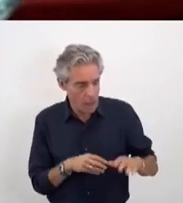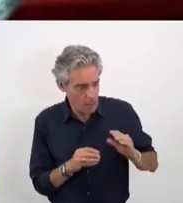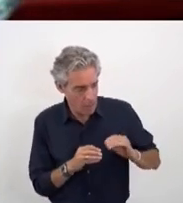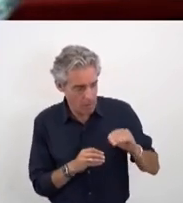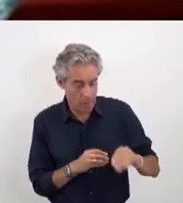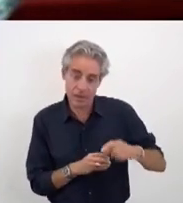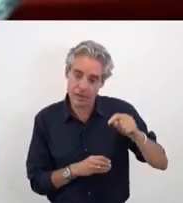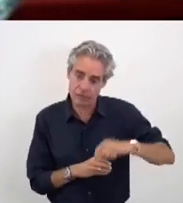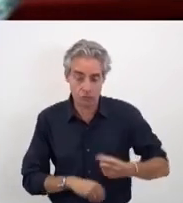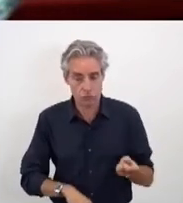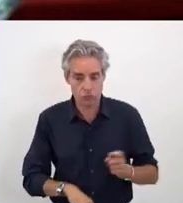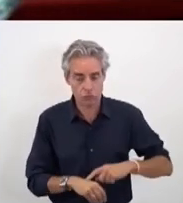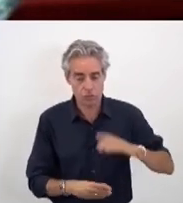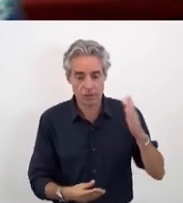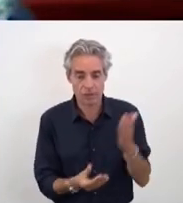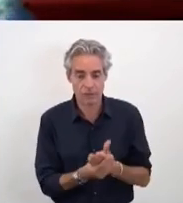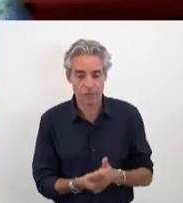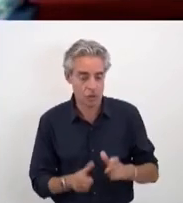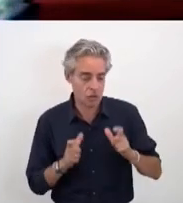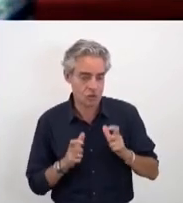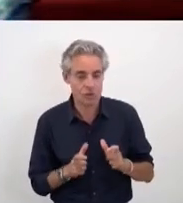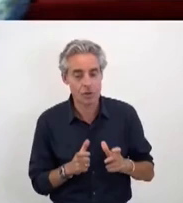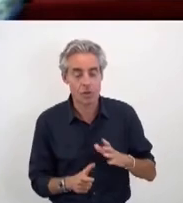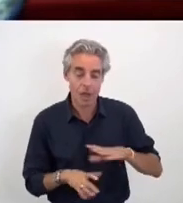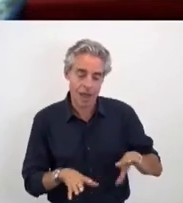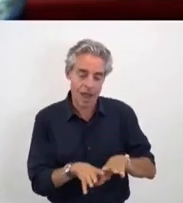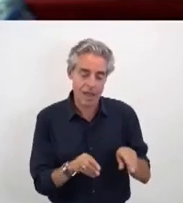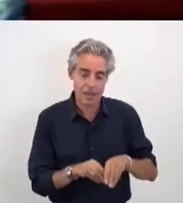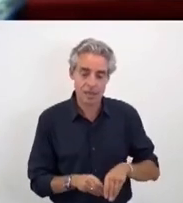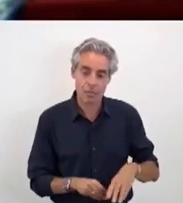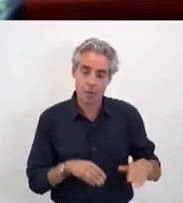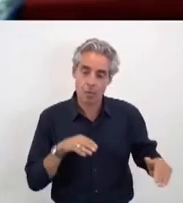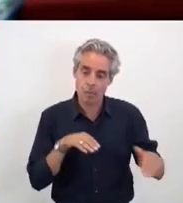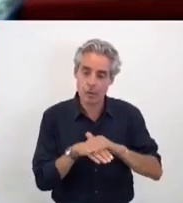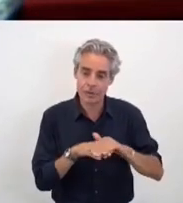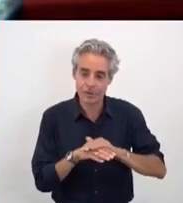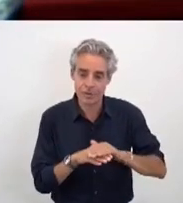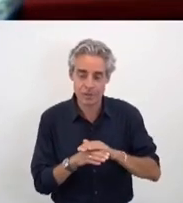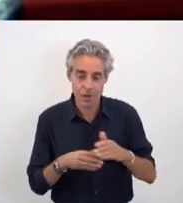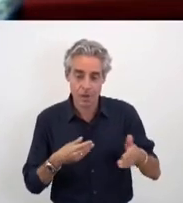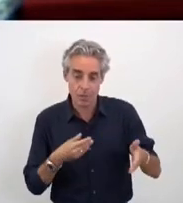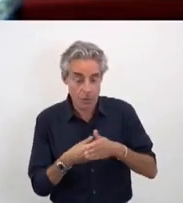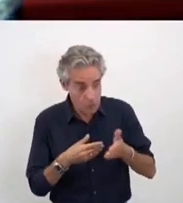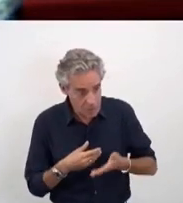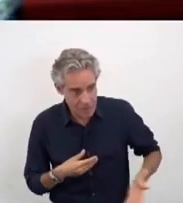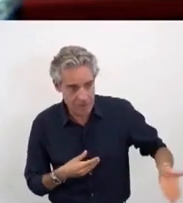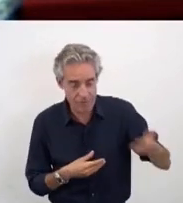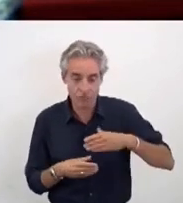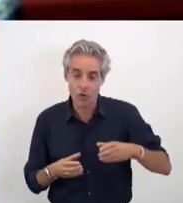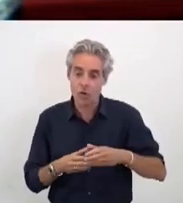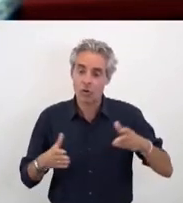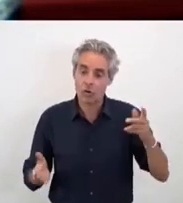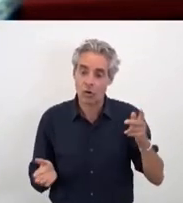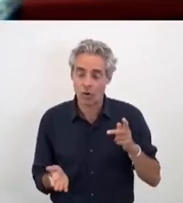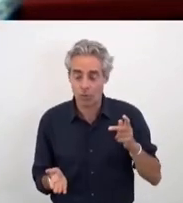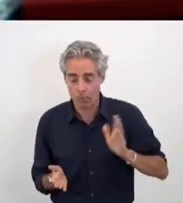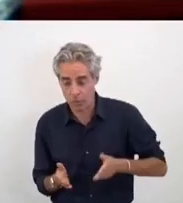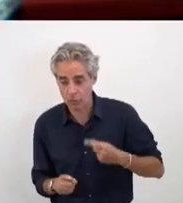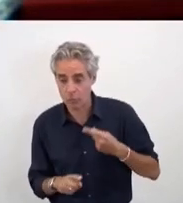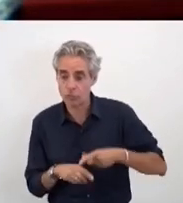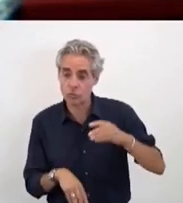est impératif, vous avez la chance d'avoir des équipes politiques qui sont proches des vôtres à la métropole et au conseil